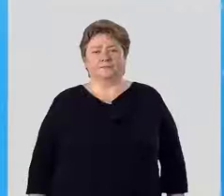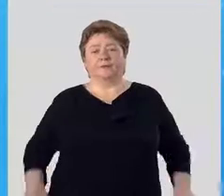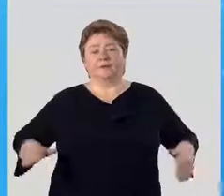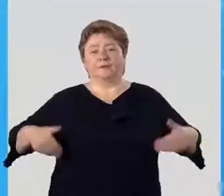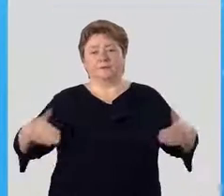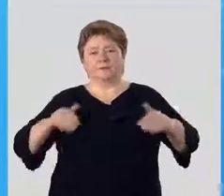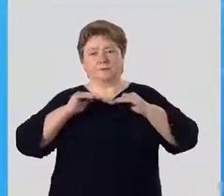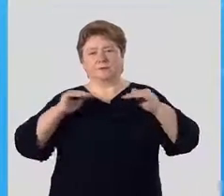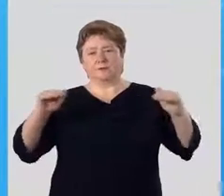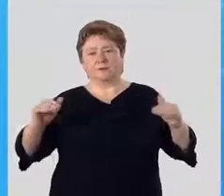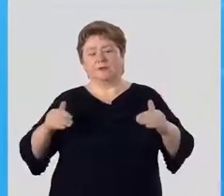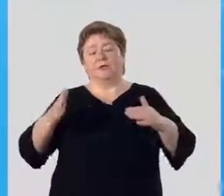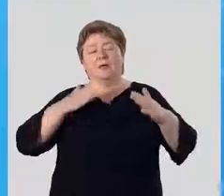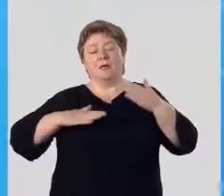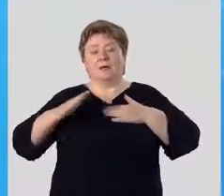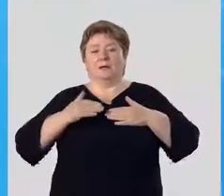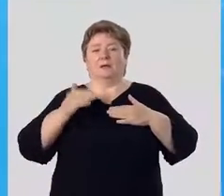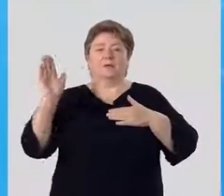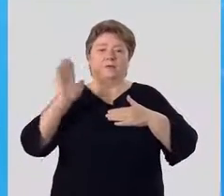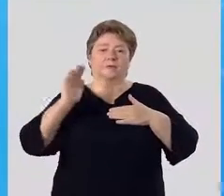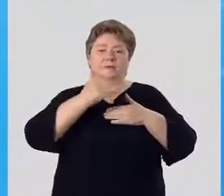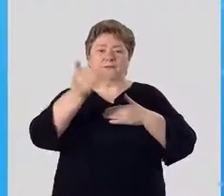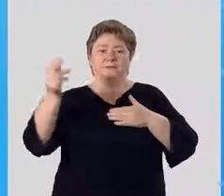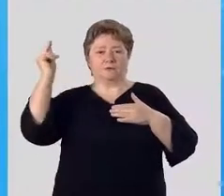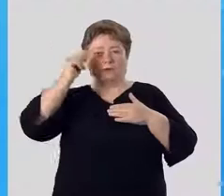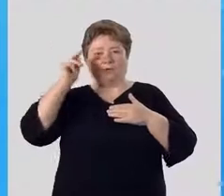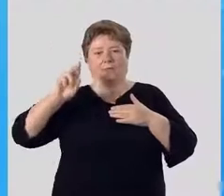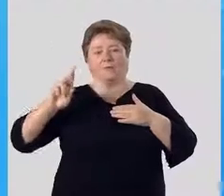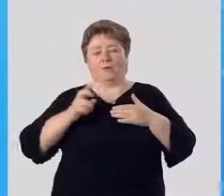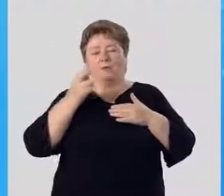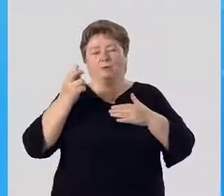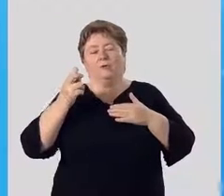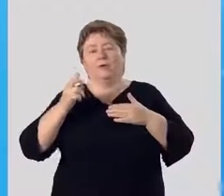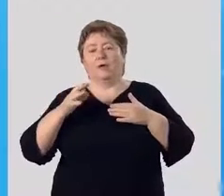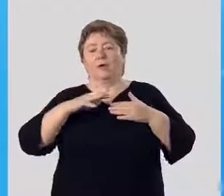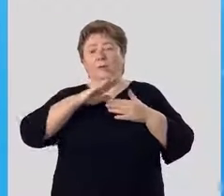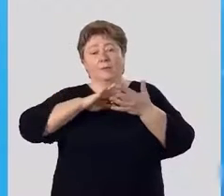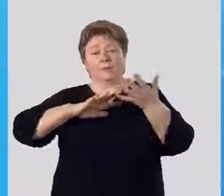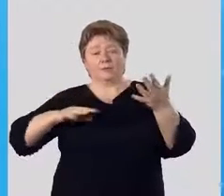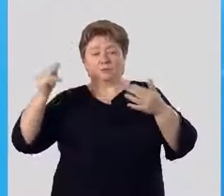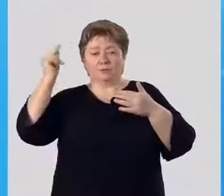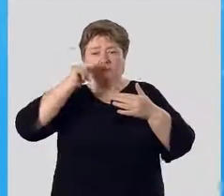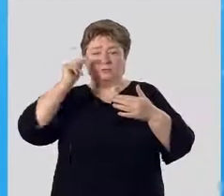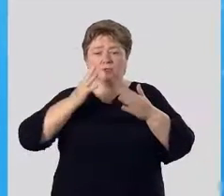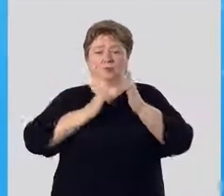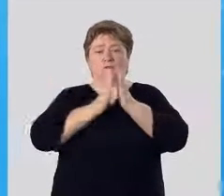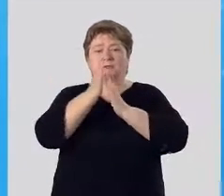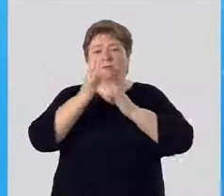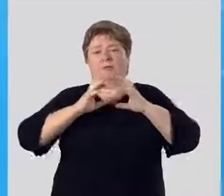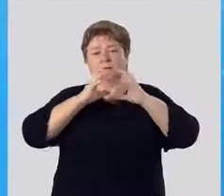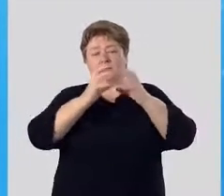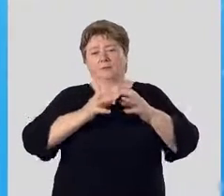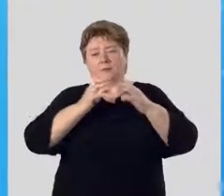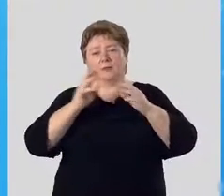Здравствуйте, ребята! Я рада приветствовать вас на уроках биологии. Мы продолжаем изучение растительного